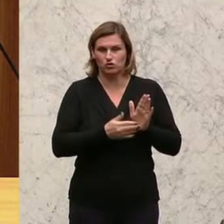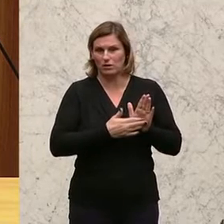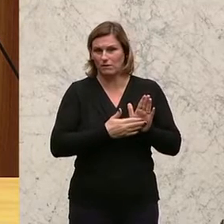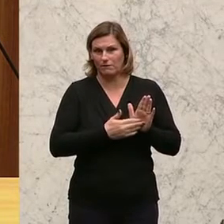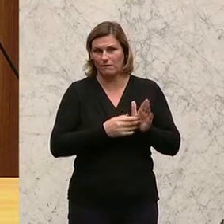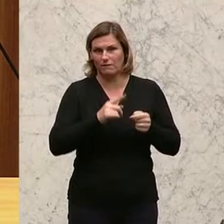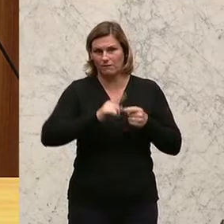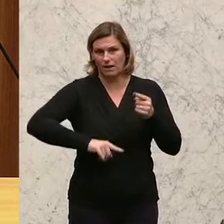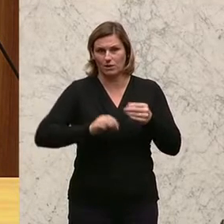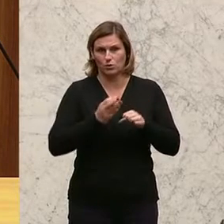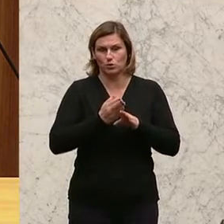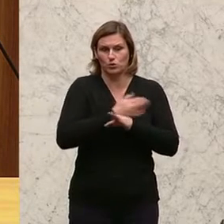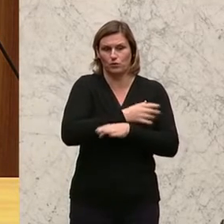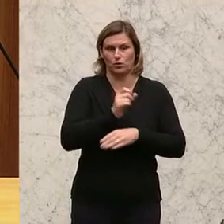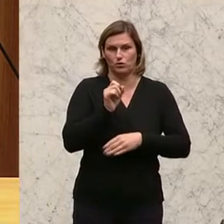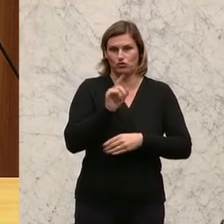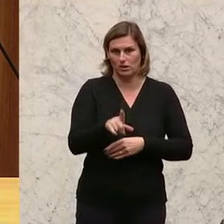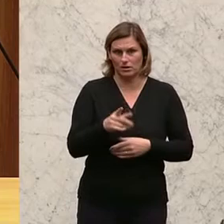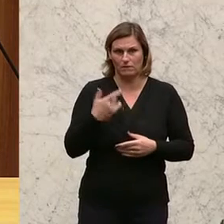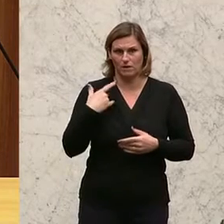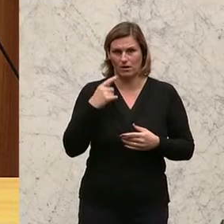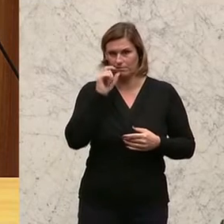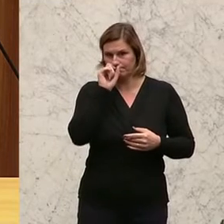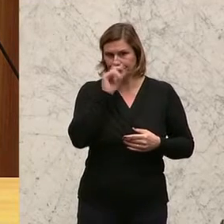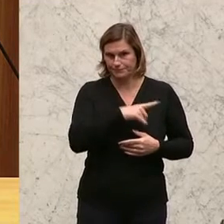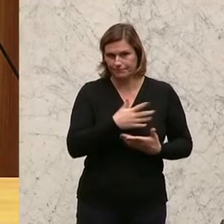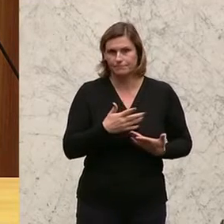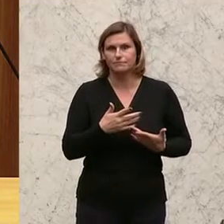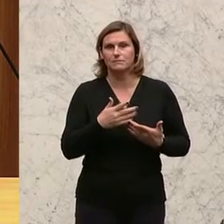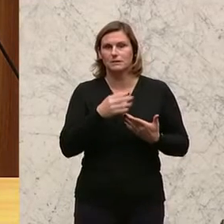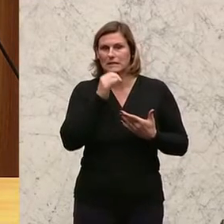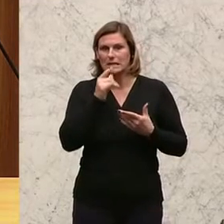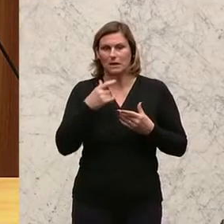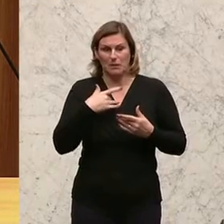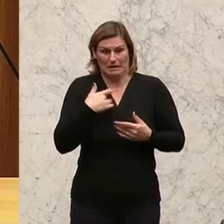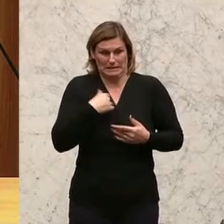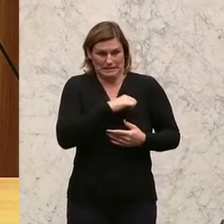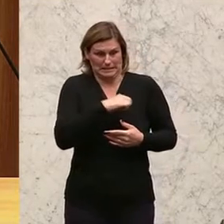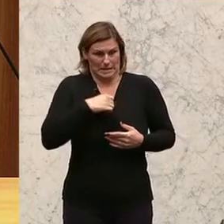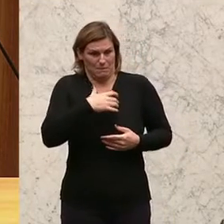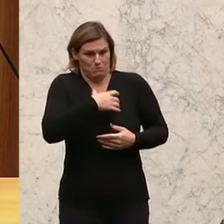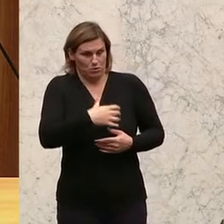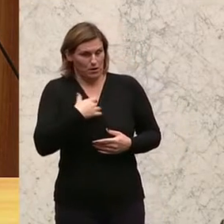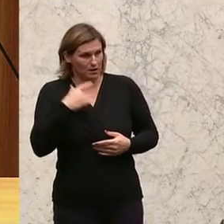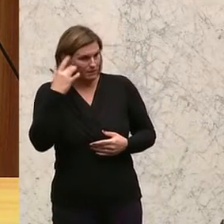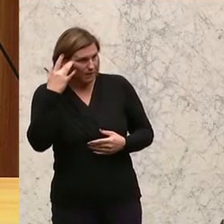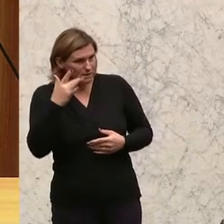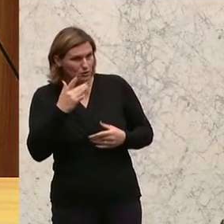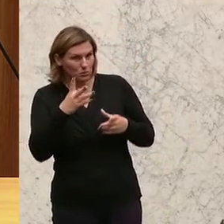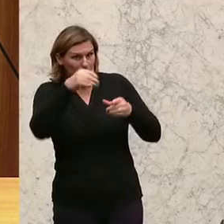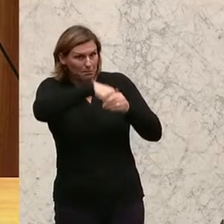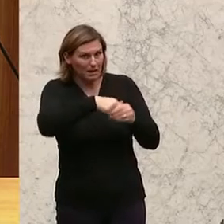auch die zu frühe Abschickung der Wahlkarte waren. Aber wie gesagt, der Bürger weiß es nicht. Der Bürger weiß weder, dass er nicht